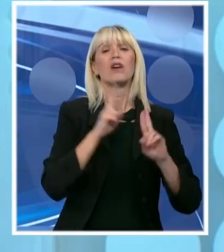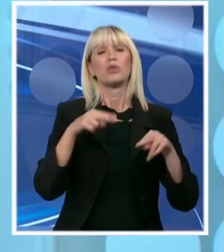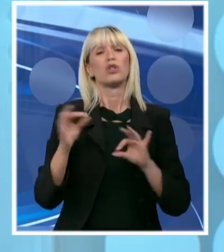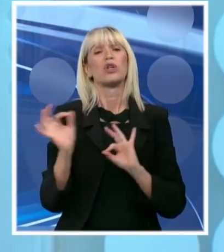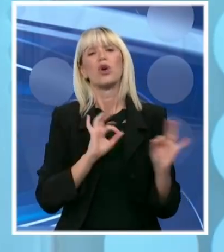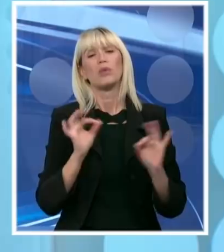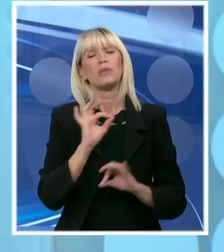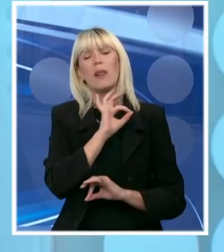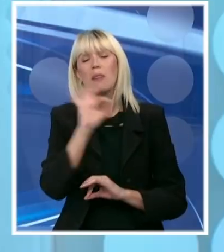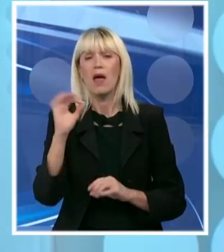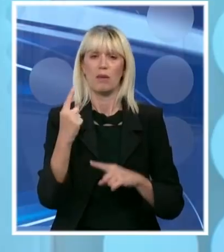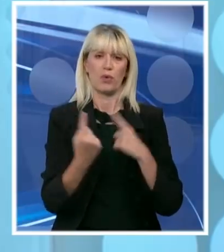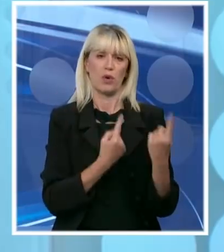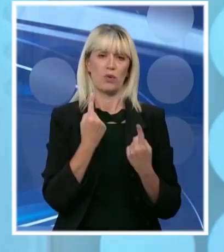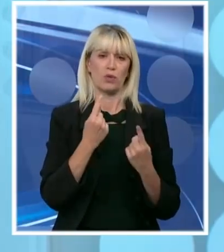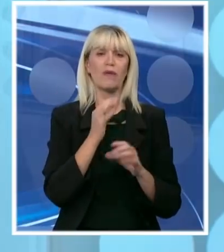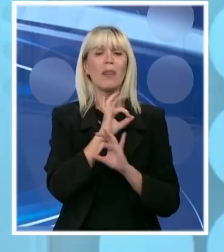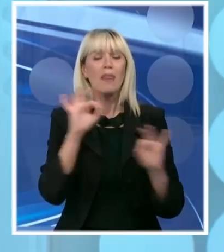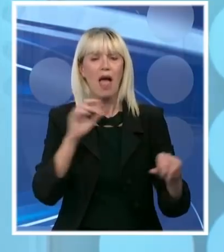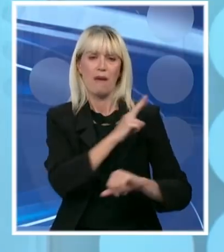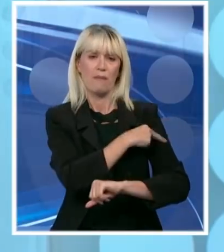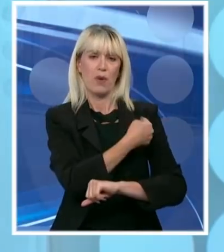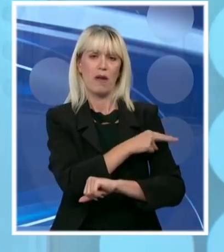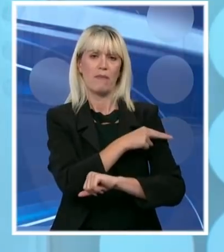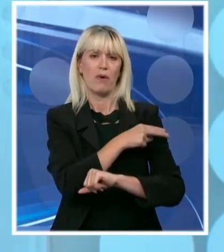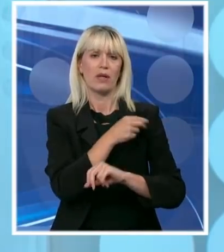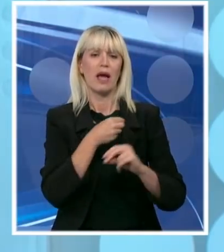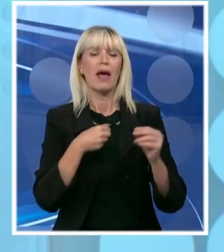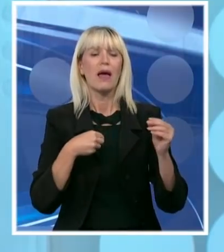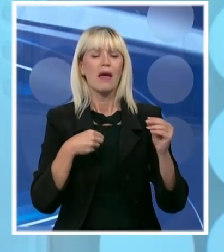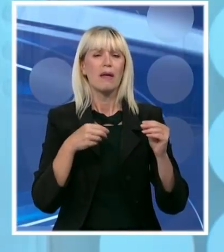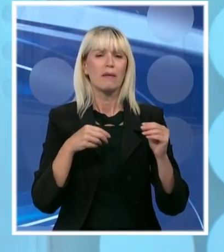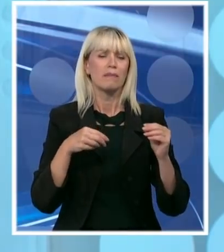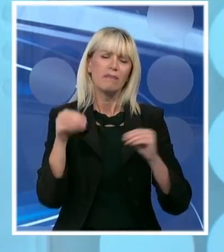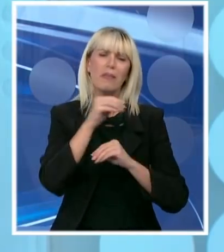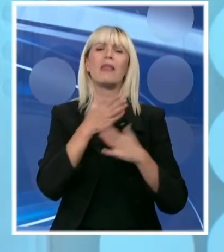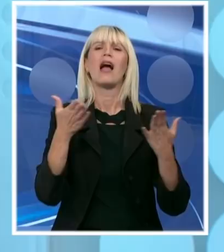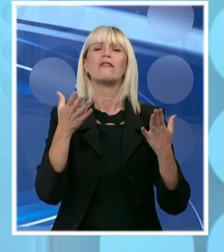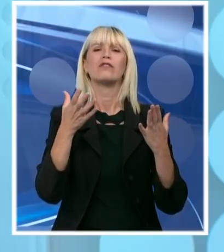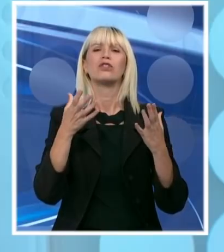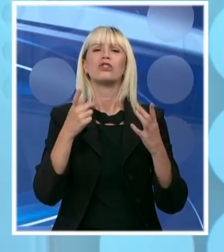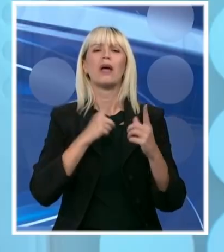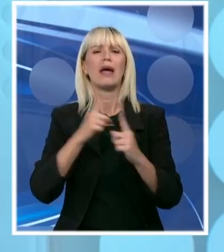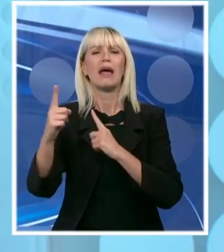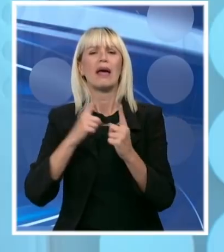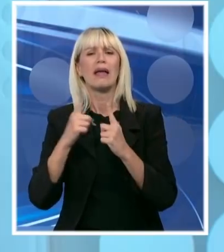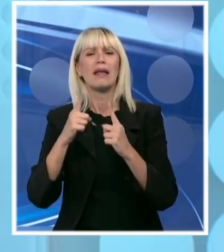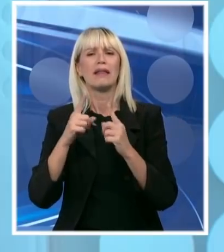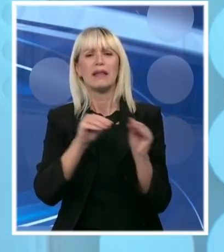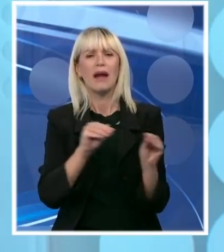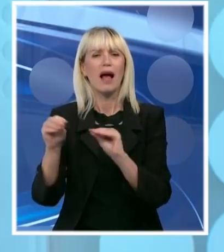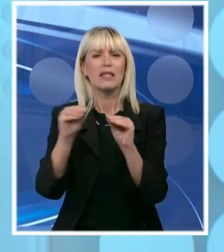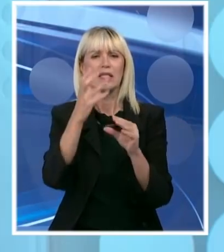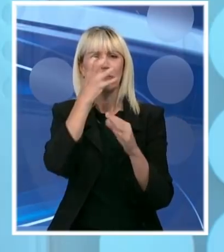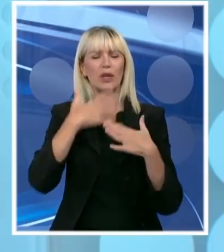najbolje bolnice da obezbedimo najviše transportnih respiratora kiseonika invazivnog neinvazivnog